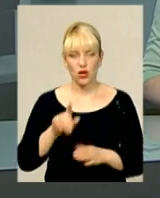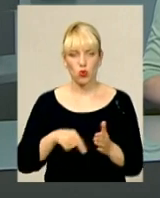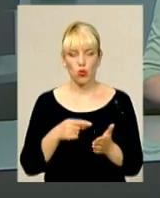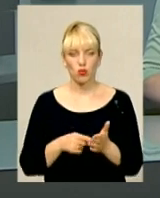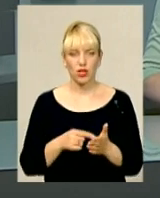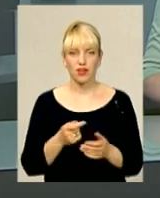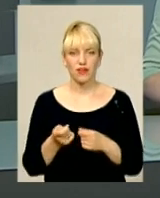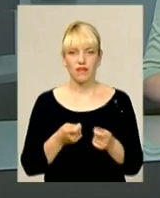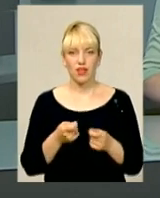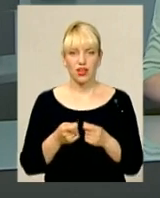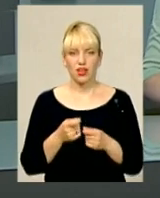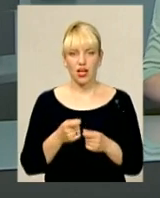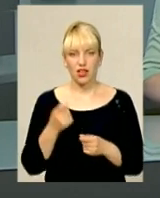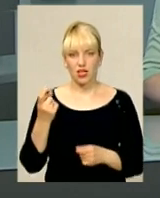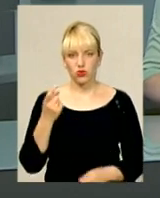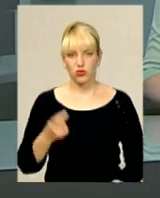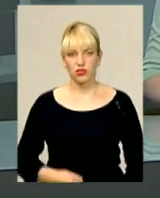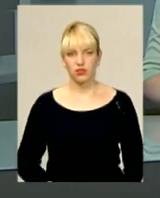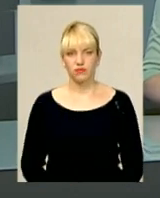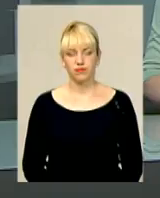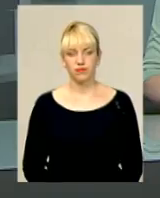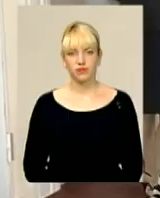власності. Тему продовжує Світлана Злота.